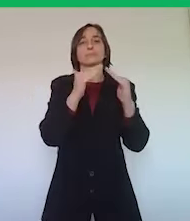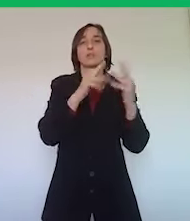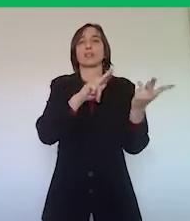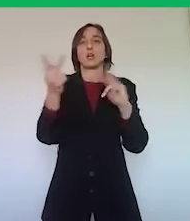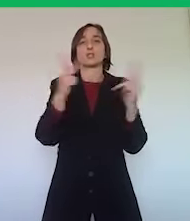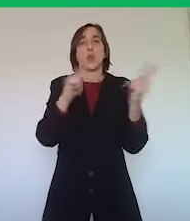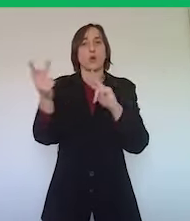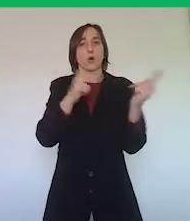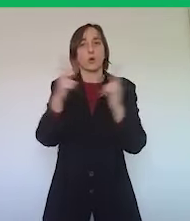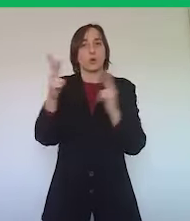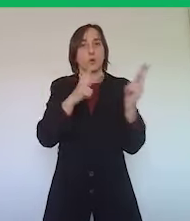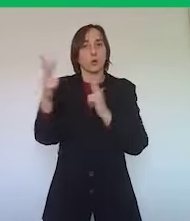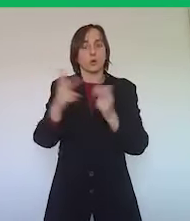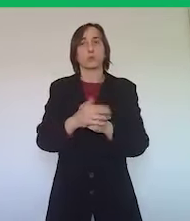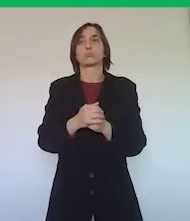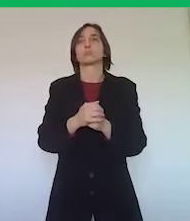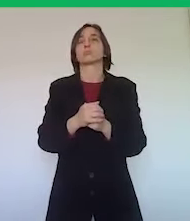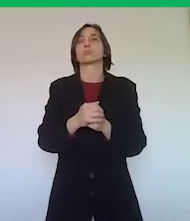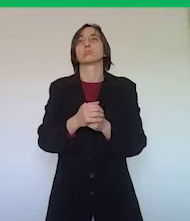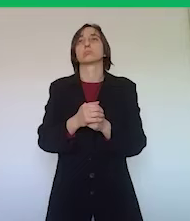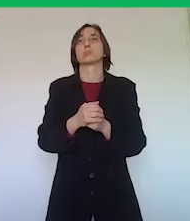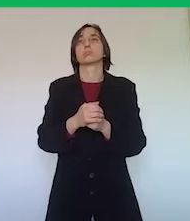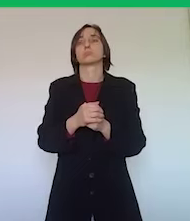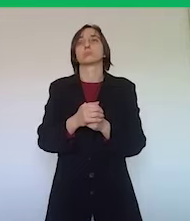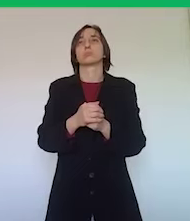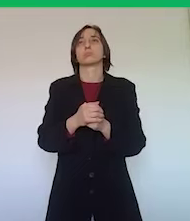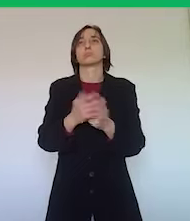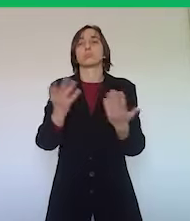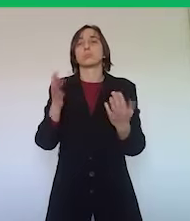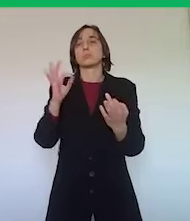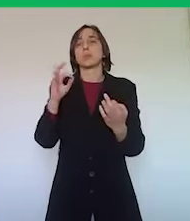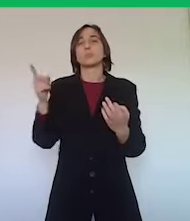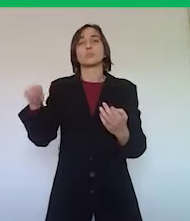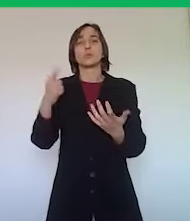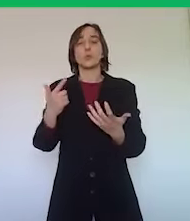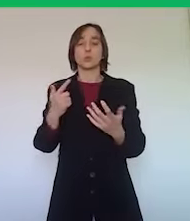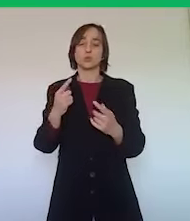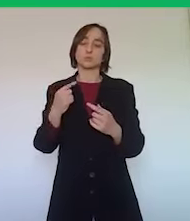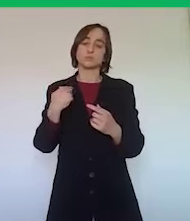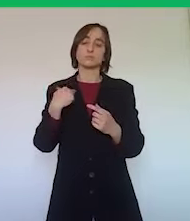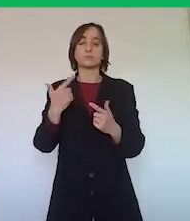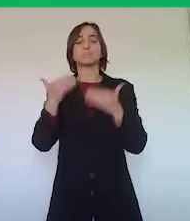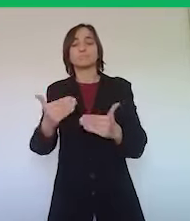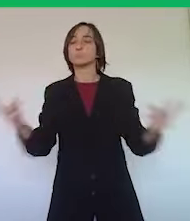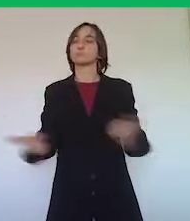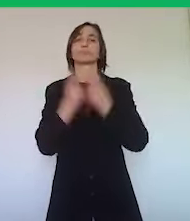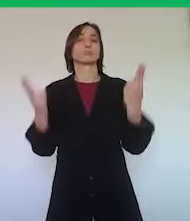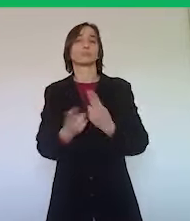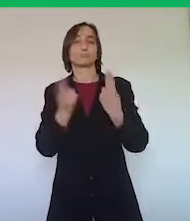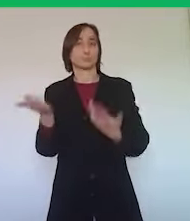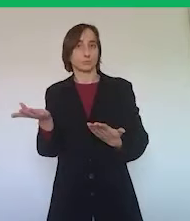trasloco e probabilmente da quello che ho capito non sono nelle condizioni di posticiparlo.